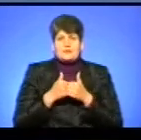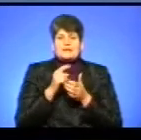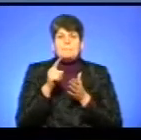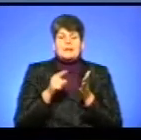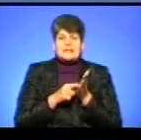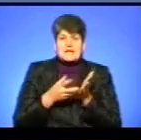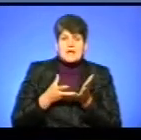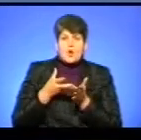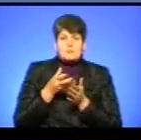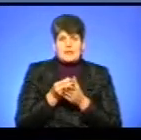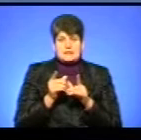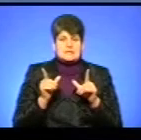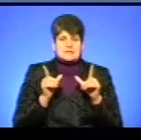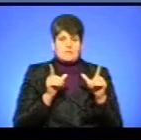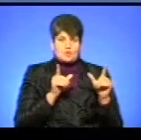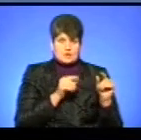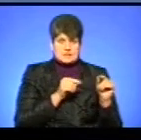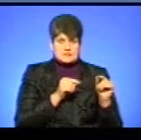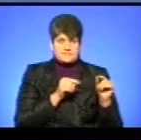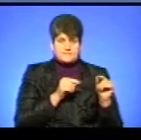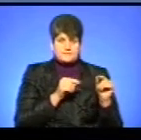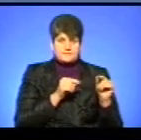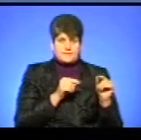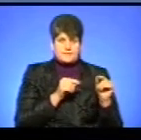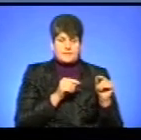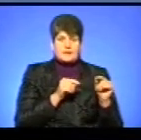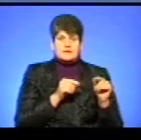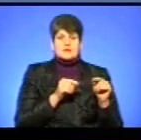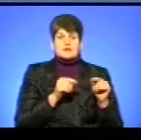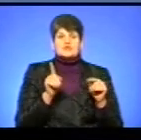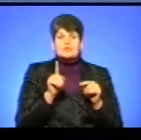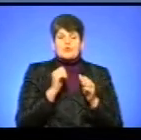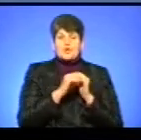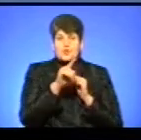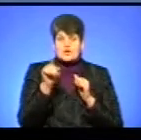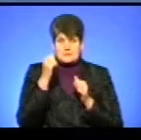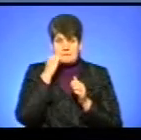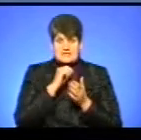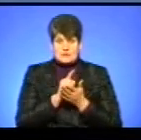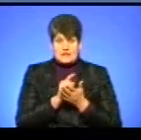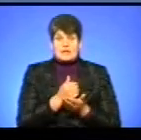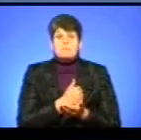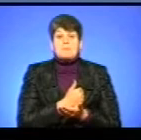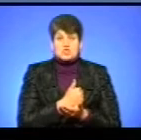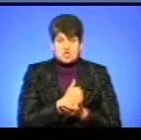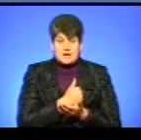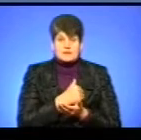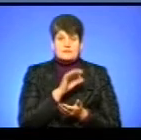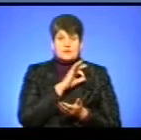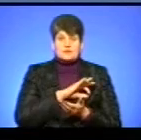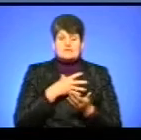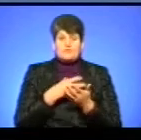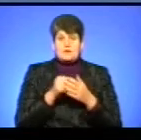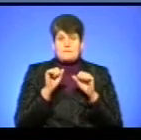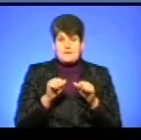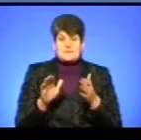оплати за проїзд, відповідно цього діяльності електронної системи оплати, щоб кожен пенсіонер, який бажає скористатися своїм